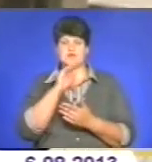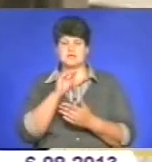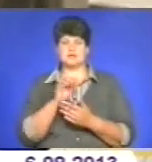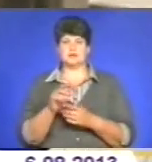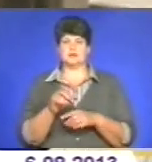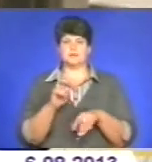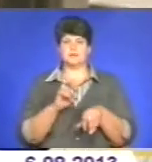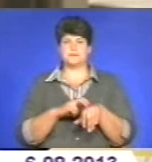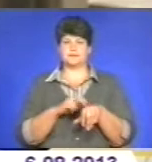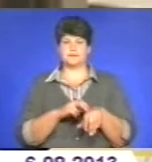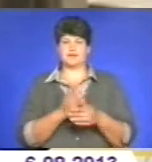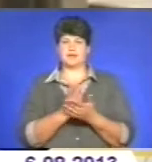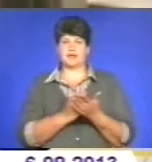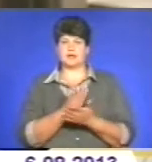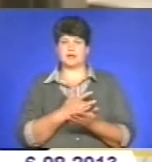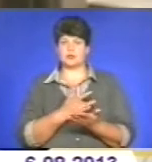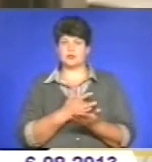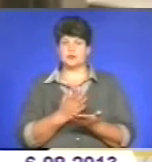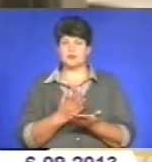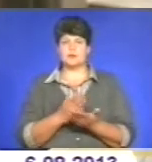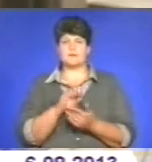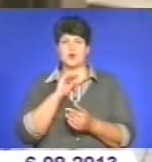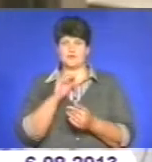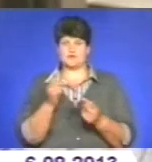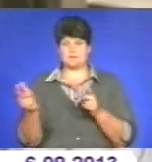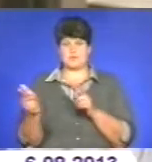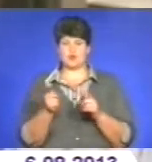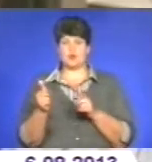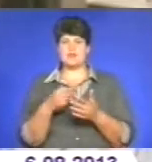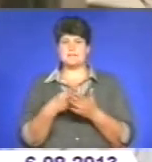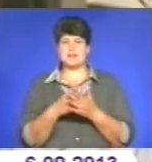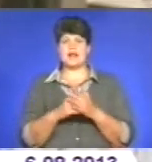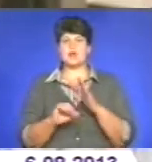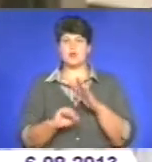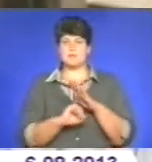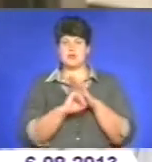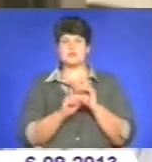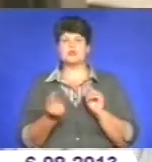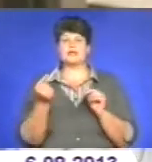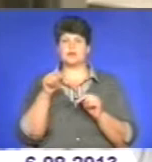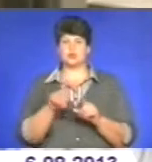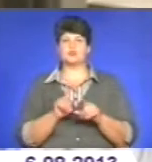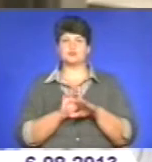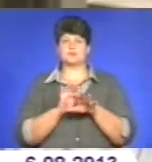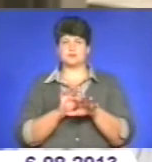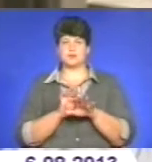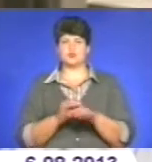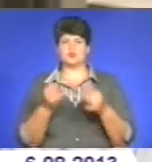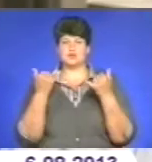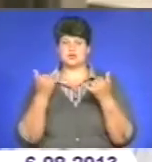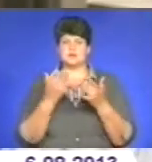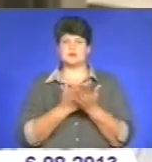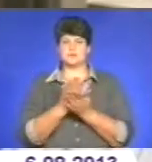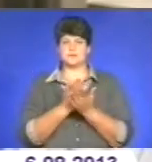кардіохірургів, професійну підготовлену матеріальну базу для того, щоб здійснювати найсучасні оперативні